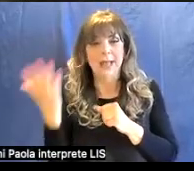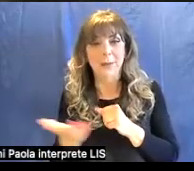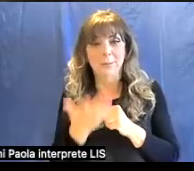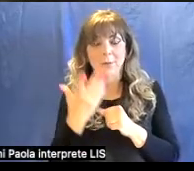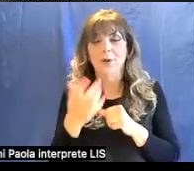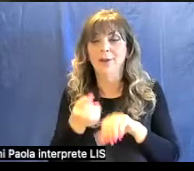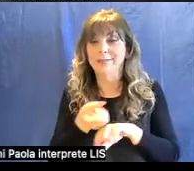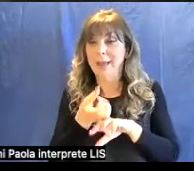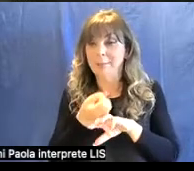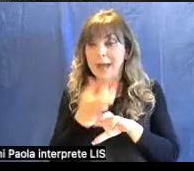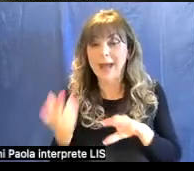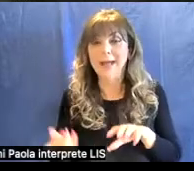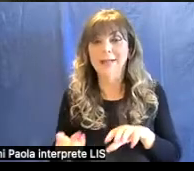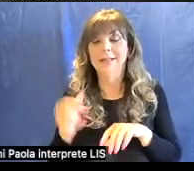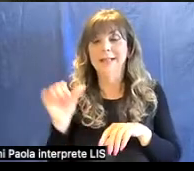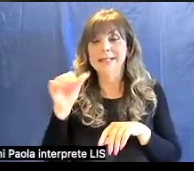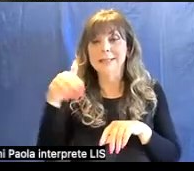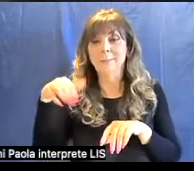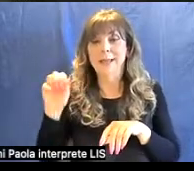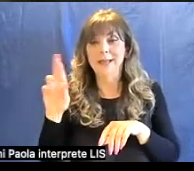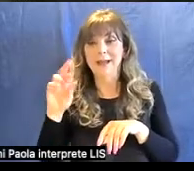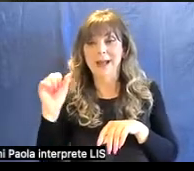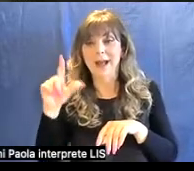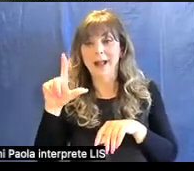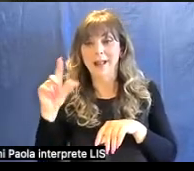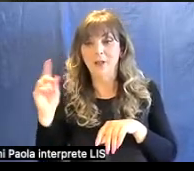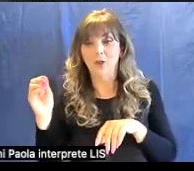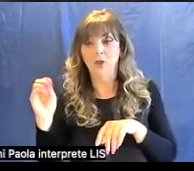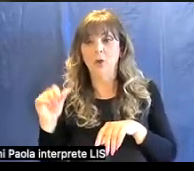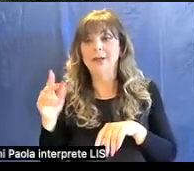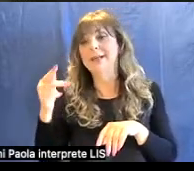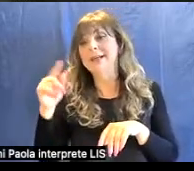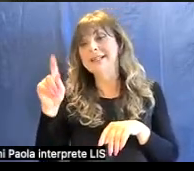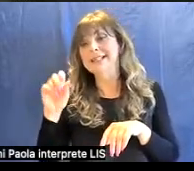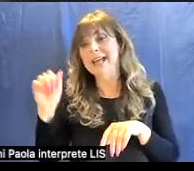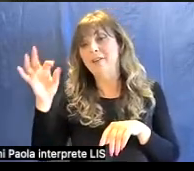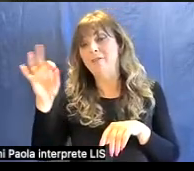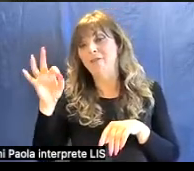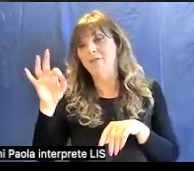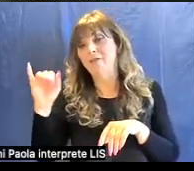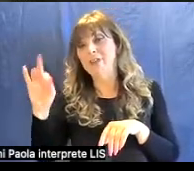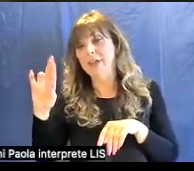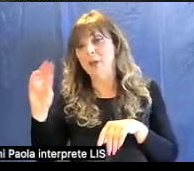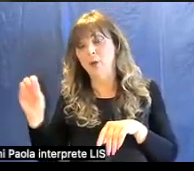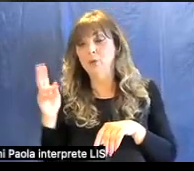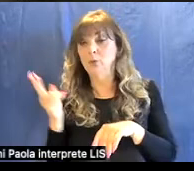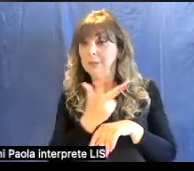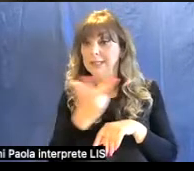un diamante, uno smeraldo e uno zaffero, tutte e tre considerate pietre preziosse.